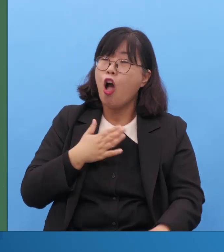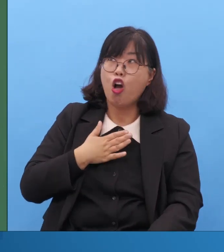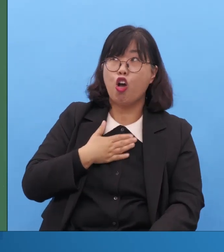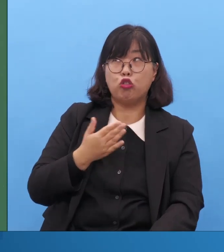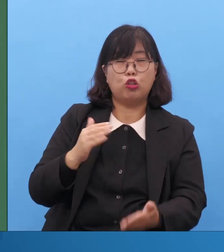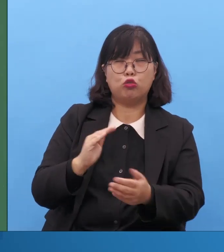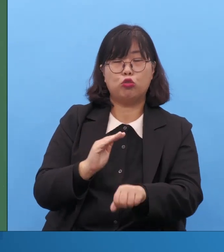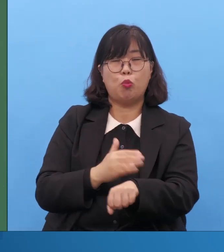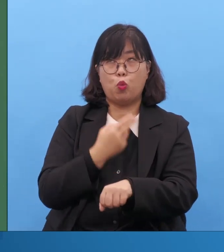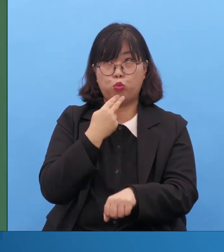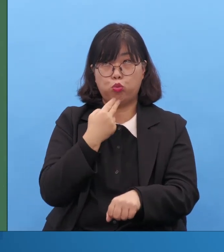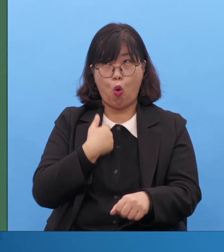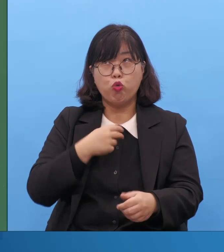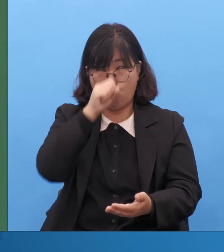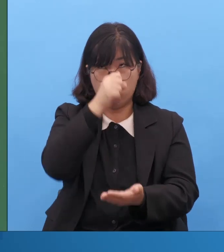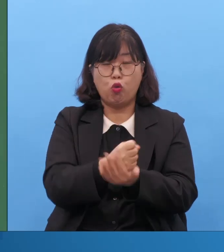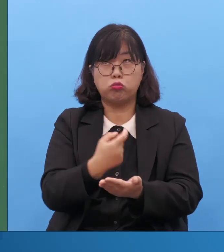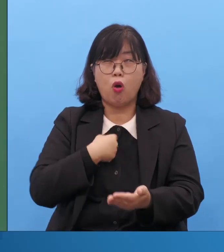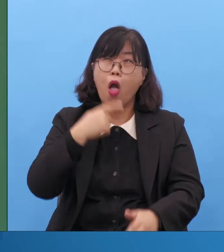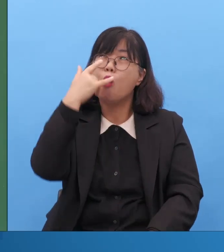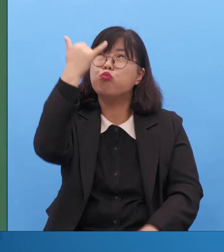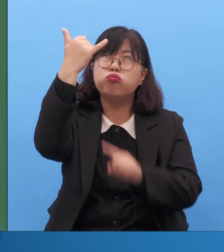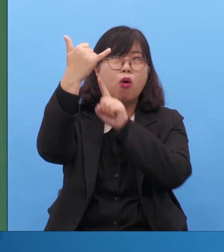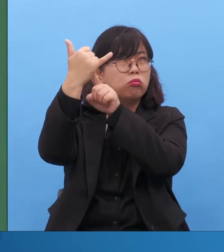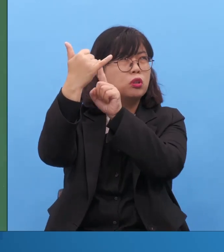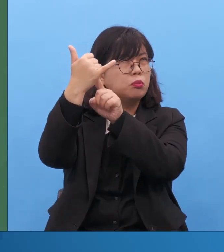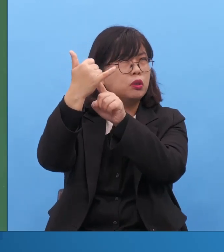가도 왜 여기 갔다 온다 내가 보다 쟤가 미쳤는데